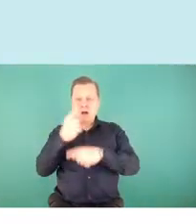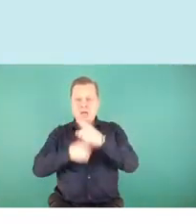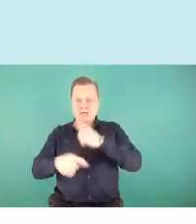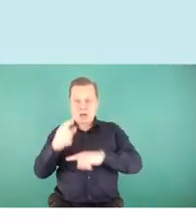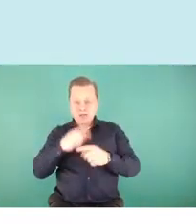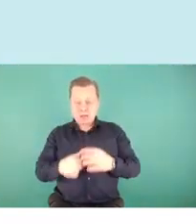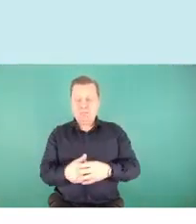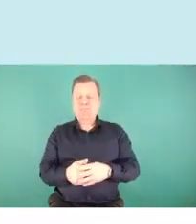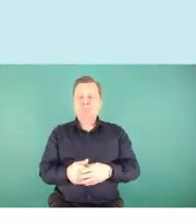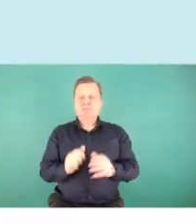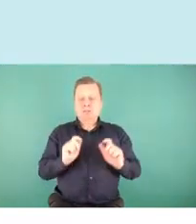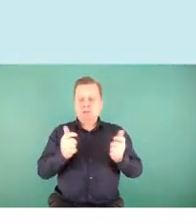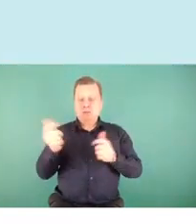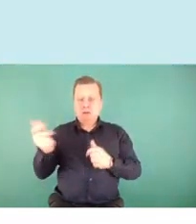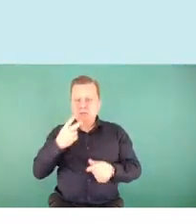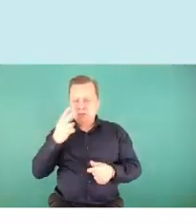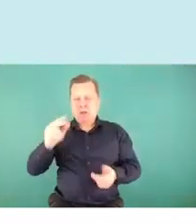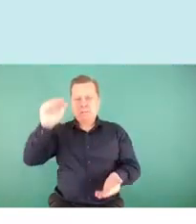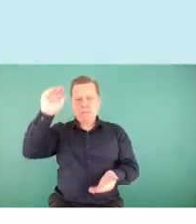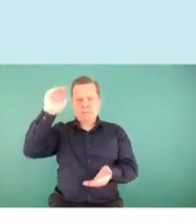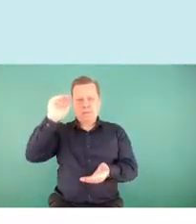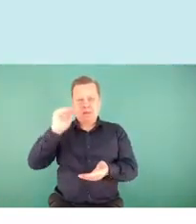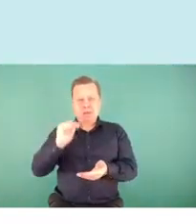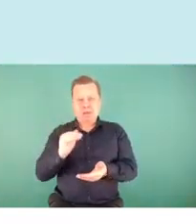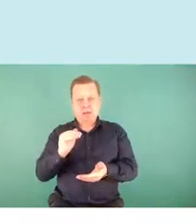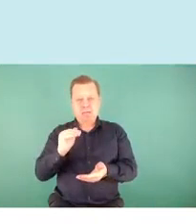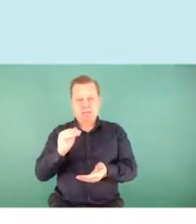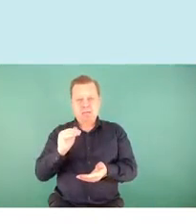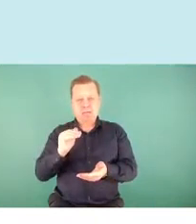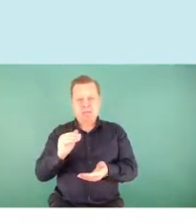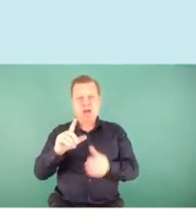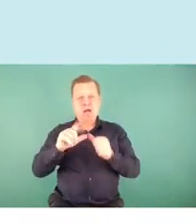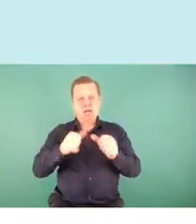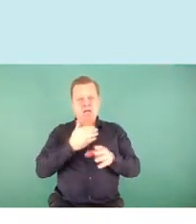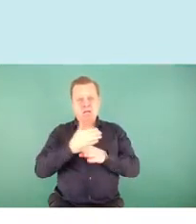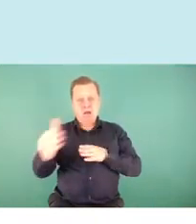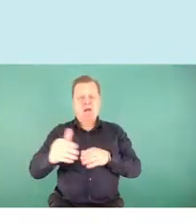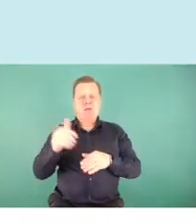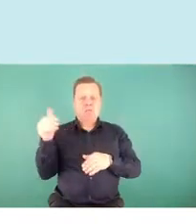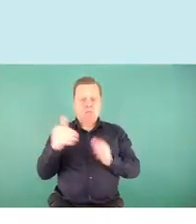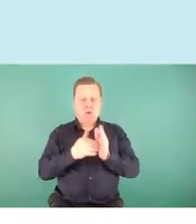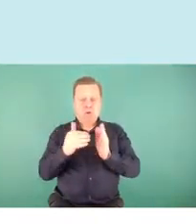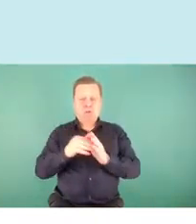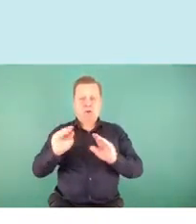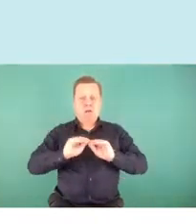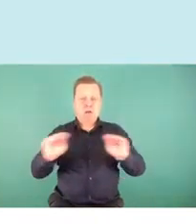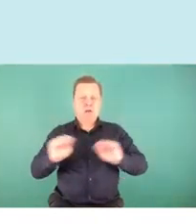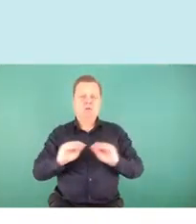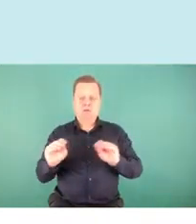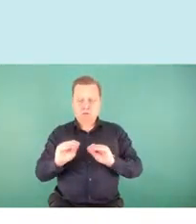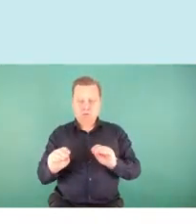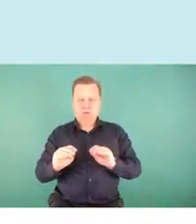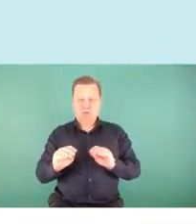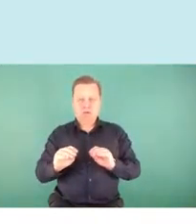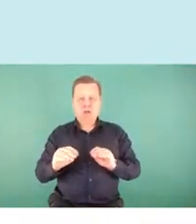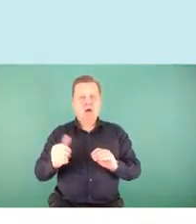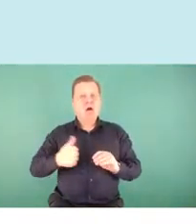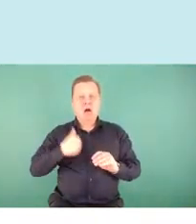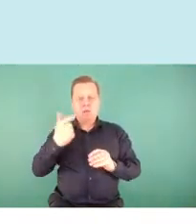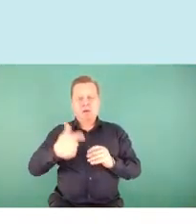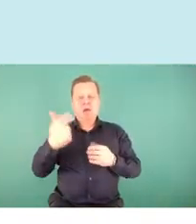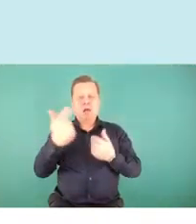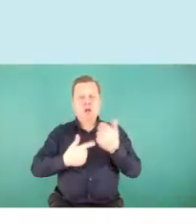wypadkach, zmalała. Nadal jednak potrzebne są działania edukacyjne, by liczba tych wypadków, tragicznych